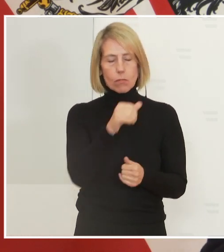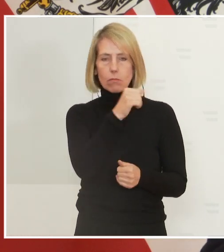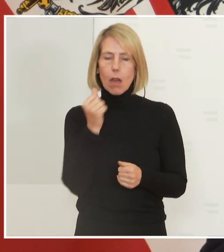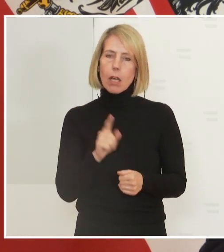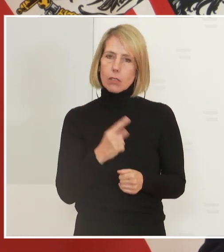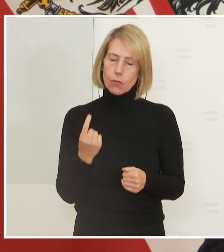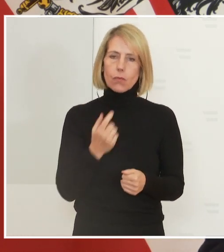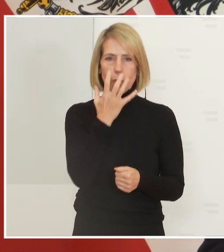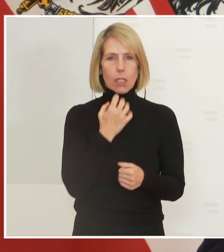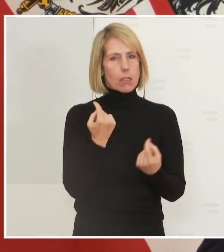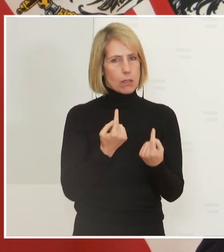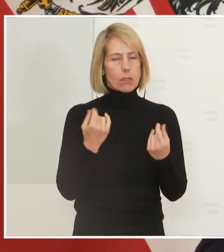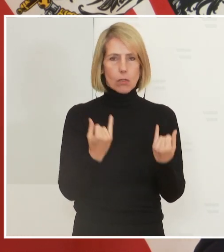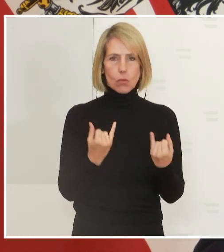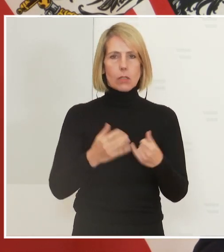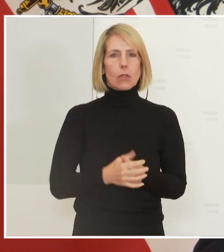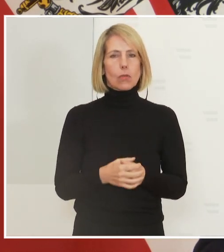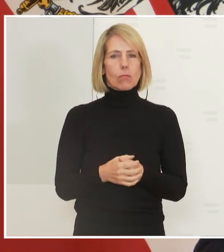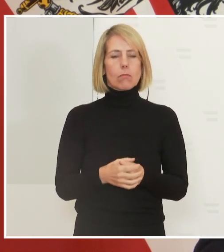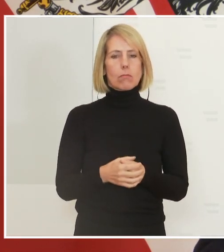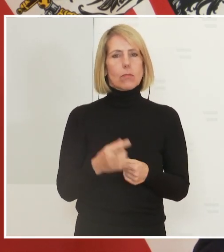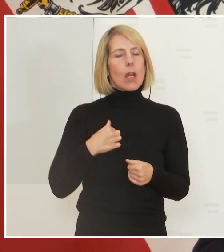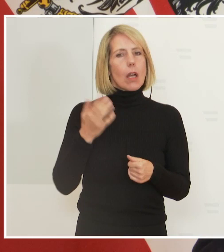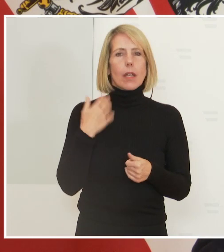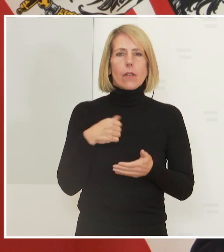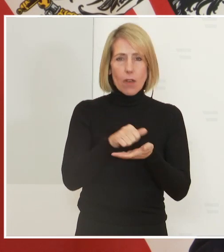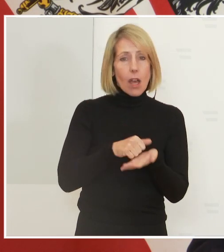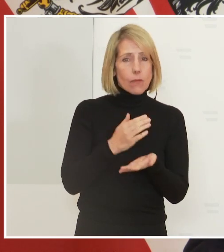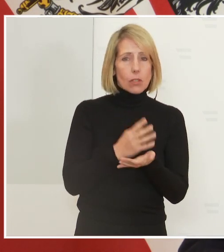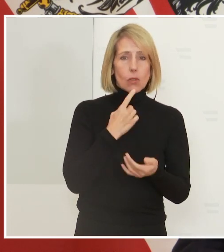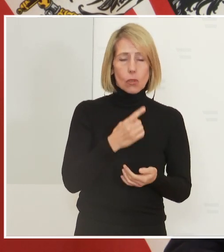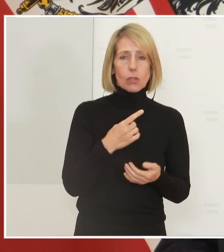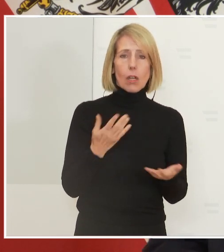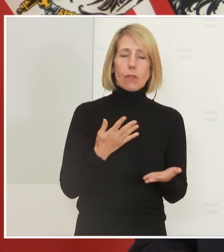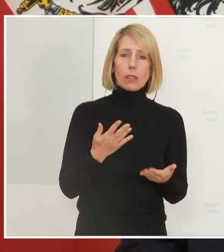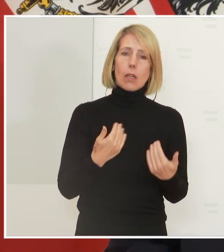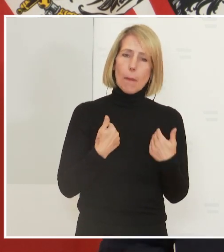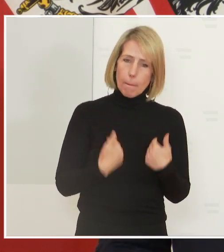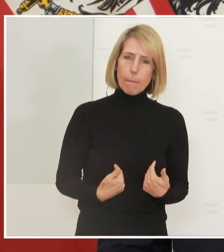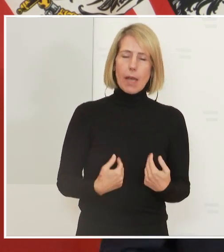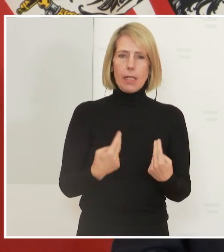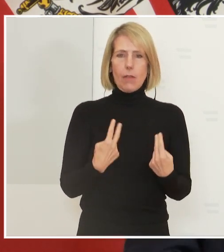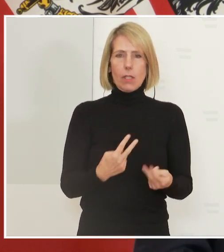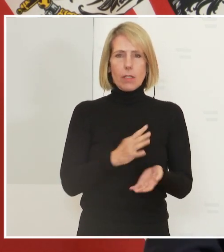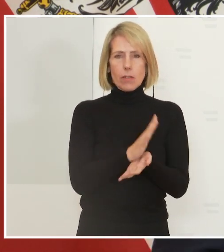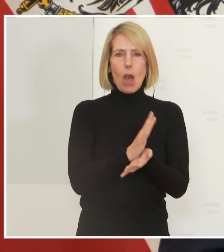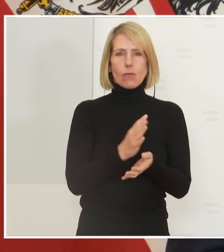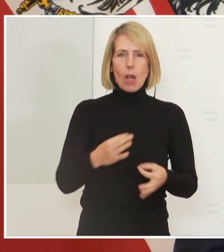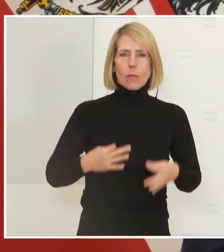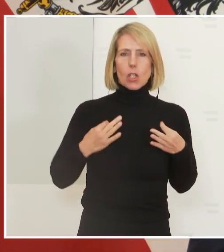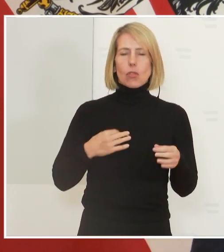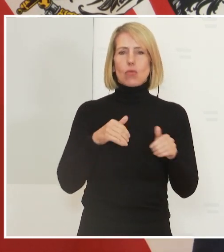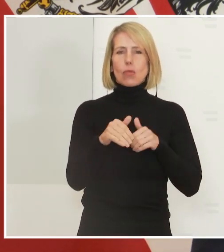ernsten Situation. Ich habe von Anfang an gesagt, dass es meine wesentliche Aufgabe ist, als Gesundheitsminister